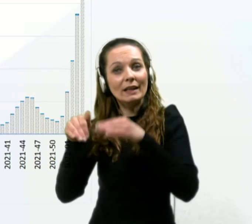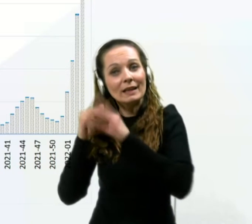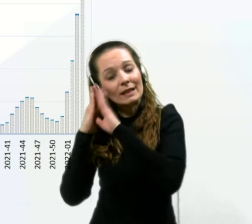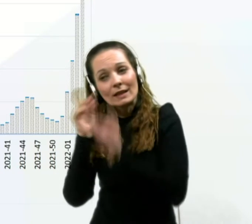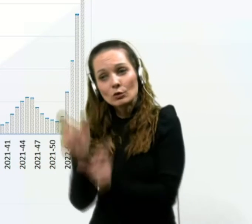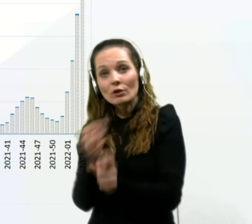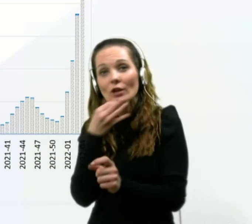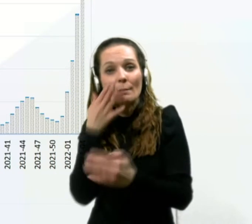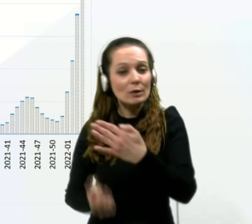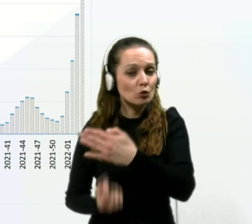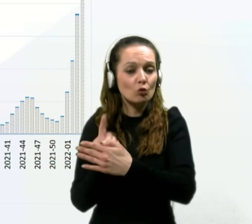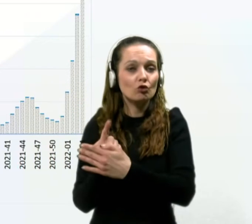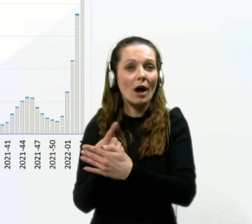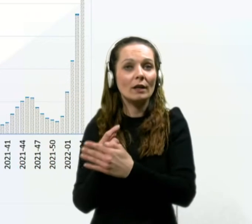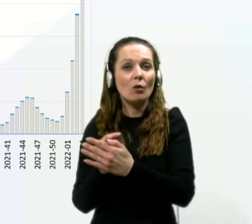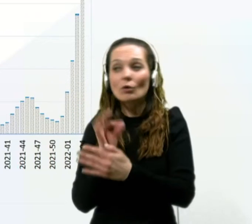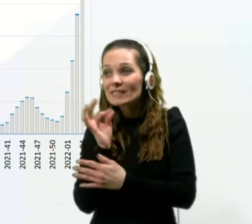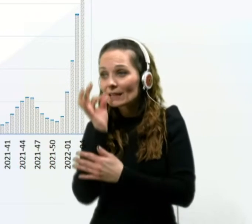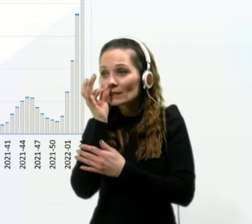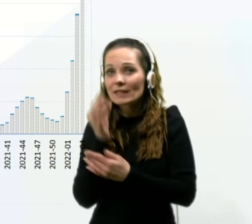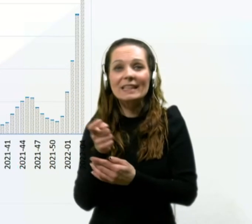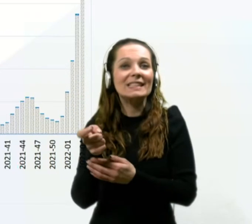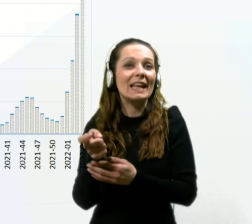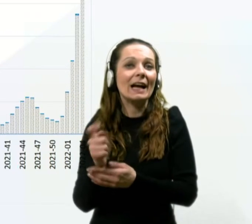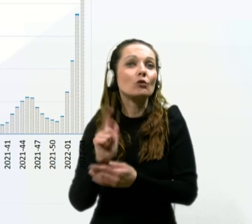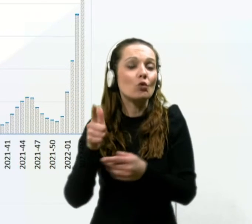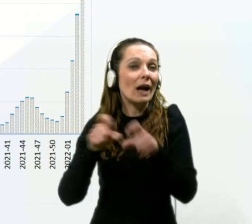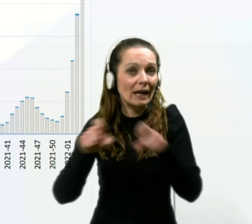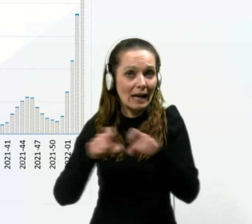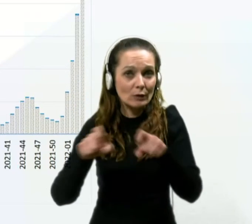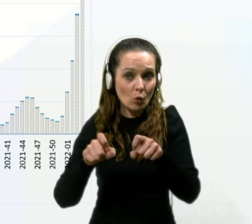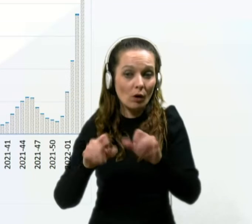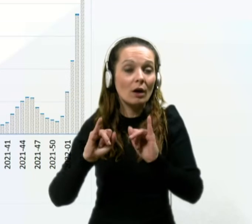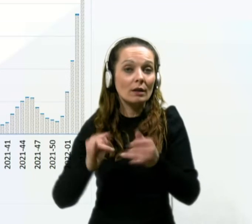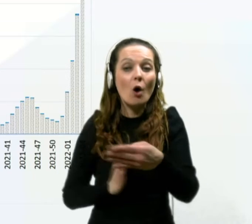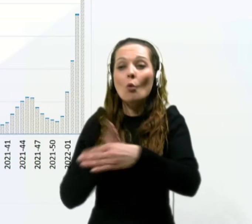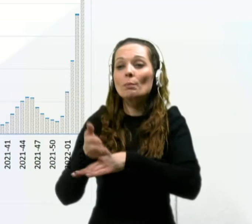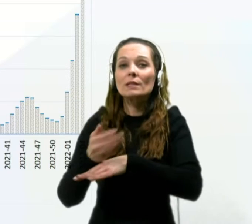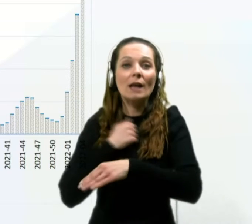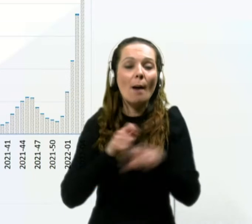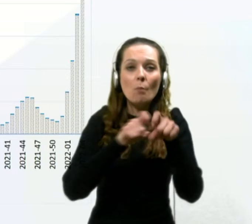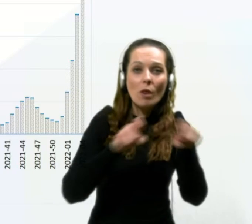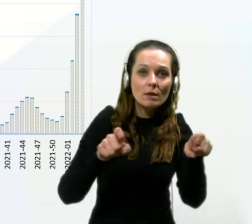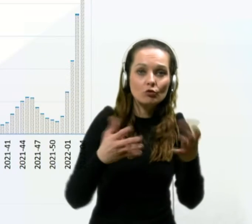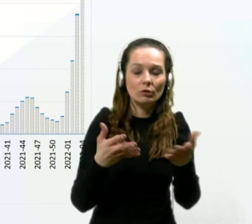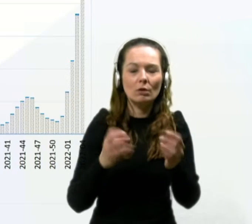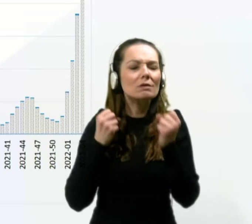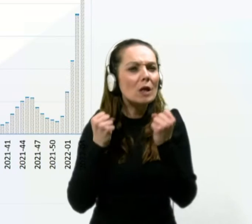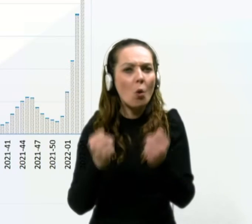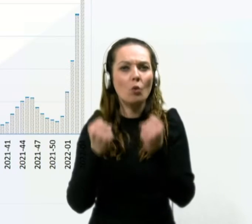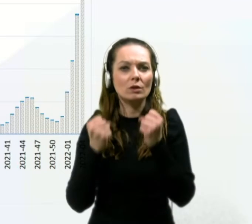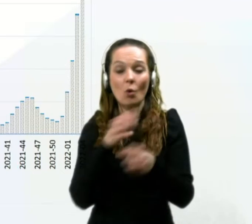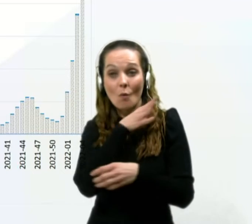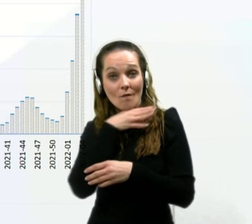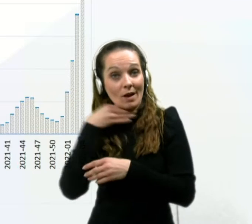slučajno se kdorkoli testiral iz takega ali drugačnega namena, obiska bolnišnice in podobno, zelo, zelo